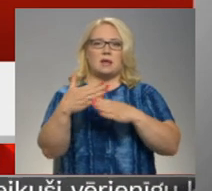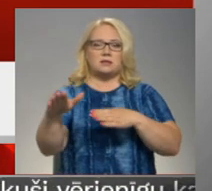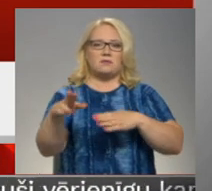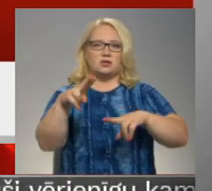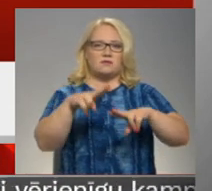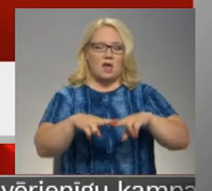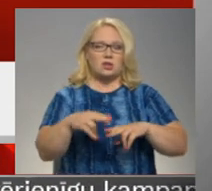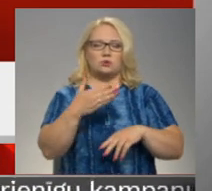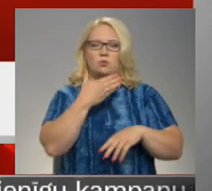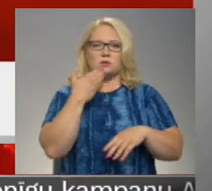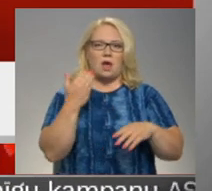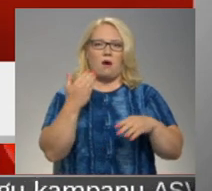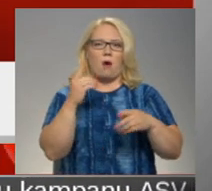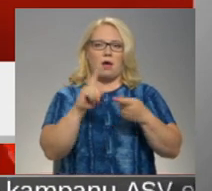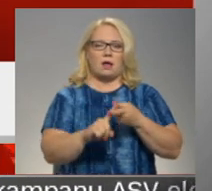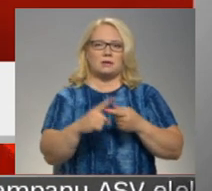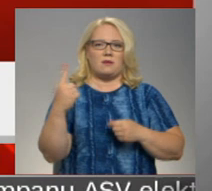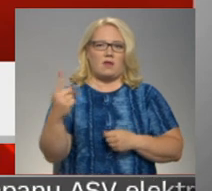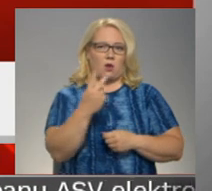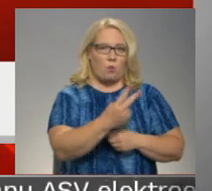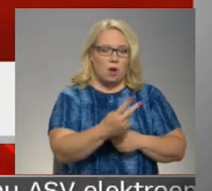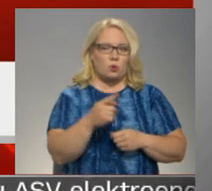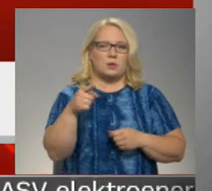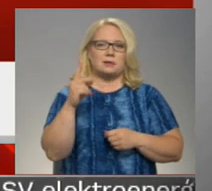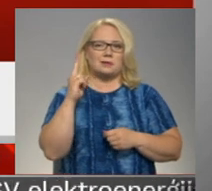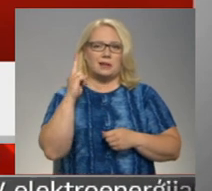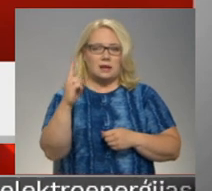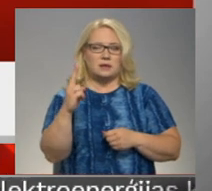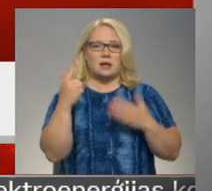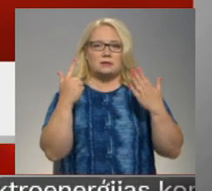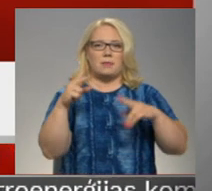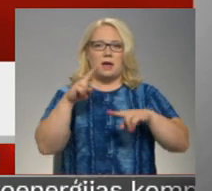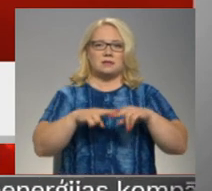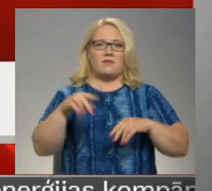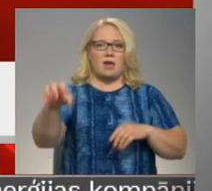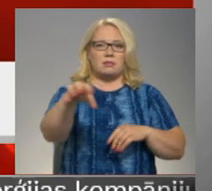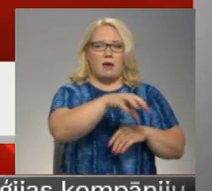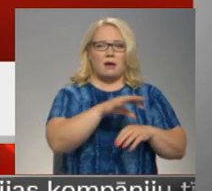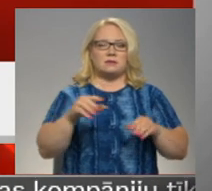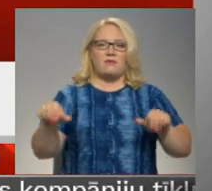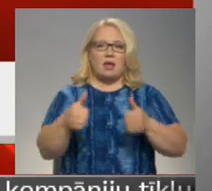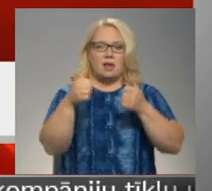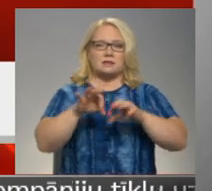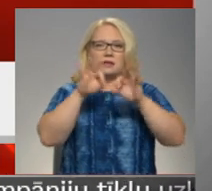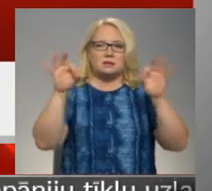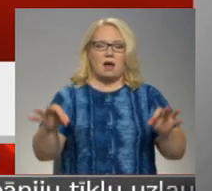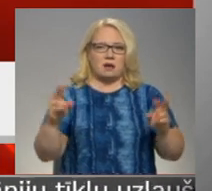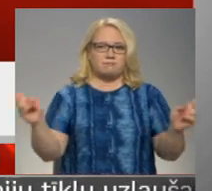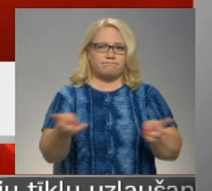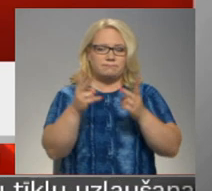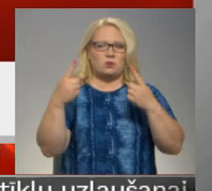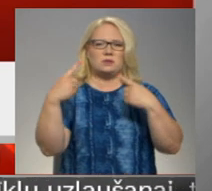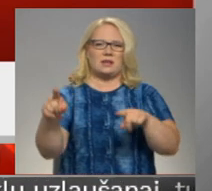bija neatikrīgas vienas no otras. Un kas liecina, ka septiņās vietās vienlaicīgi izsauties no citiem faktauriem,